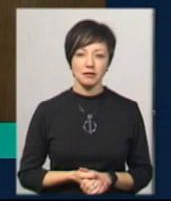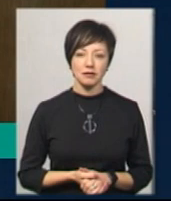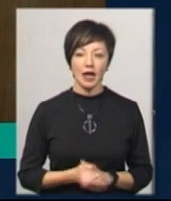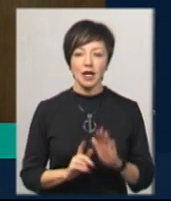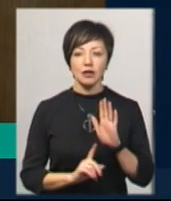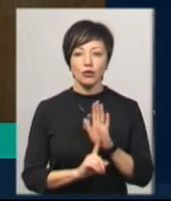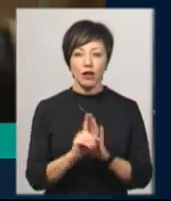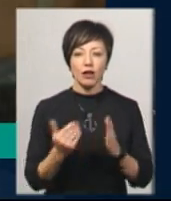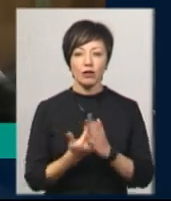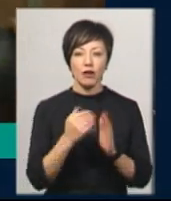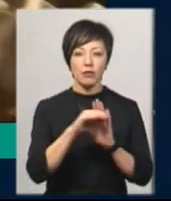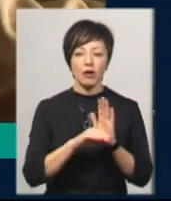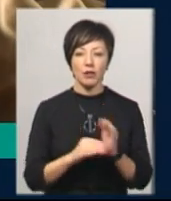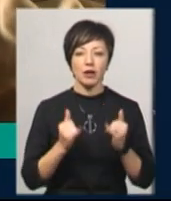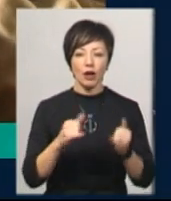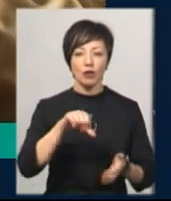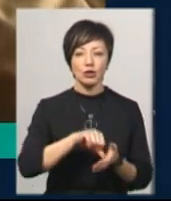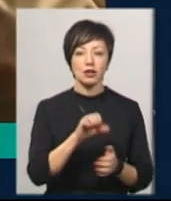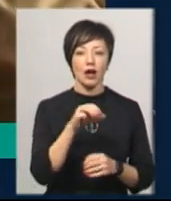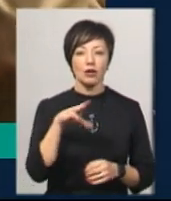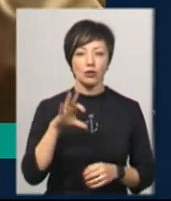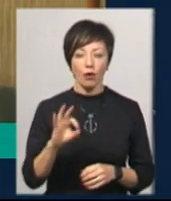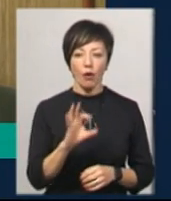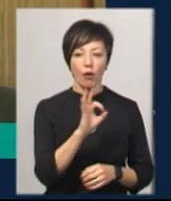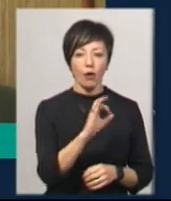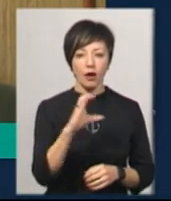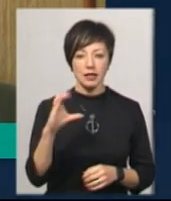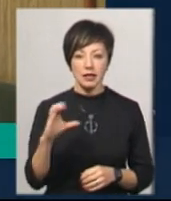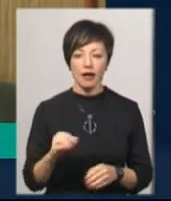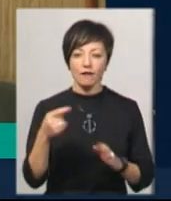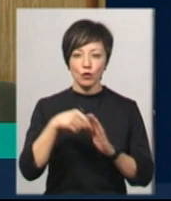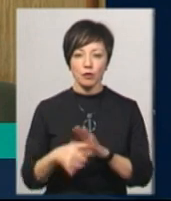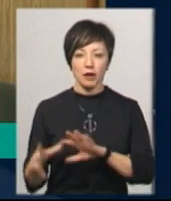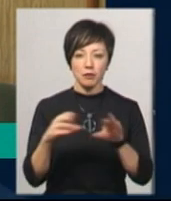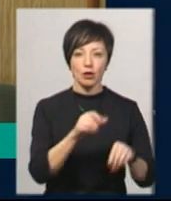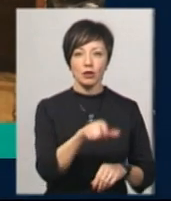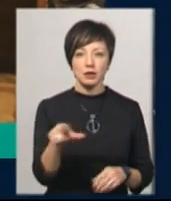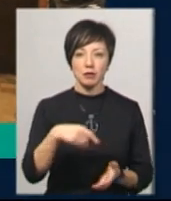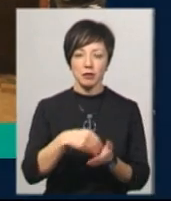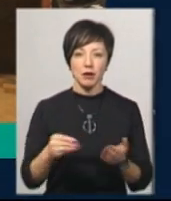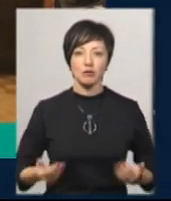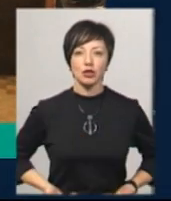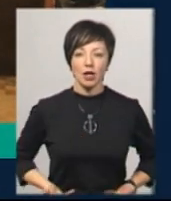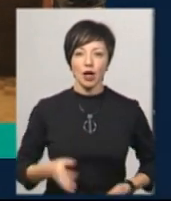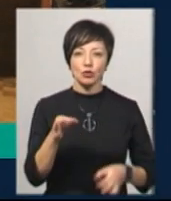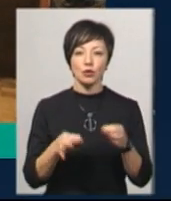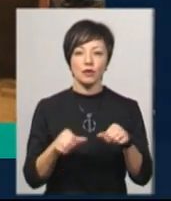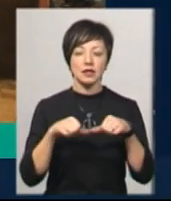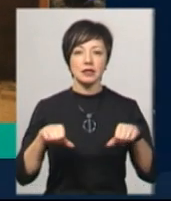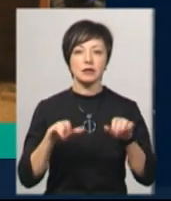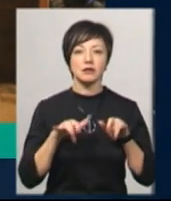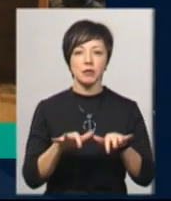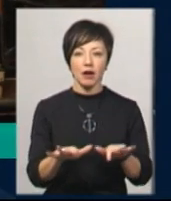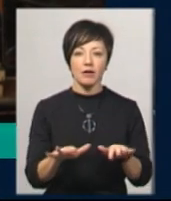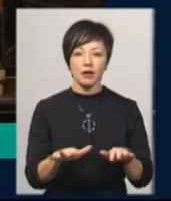Стартувала нова програма для учасників АТО, ООС та внутрішньопереміщених осіб з придбання житла. Судове засідання у справі